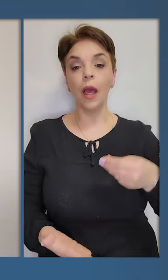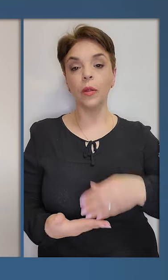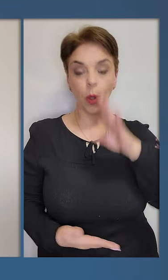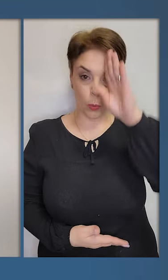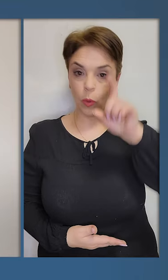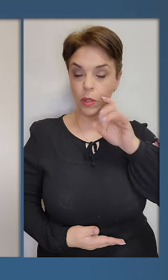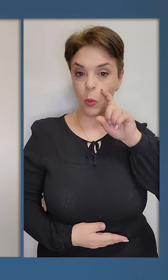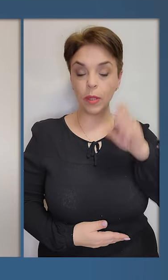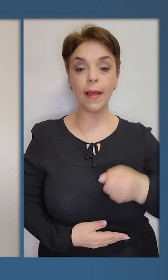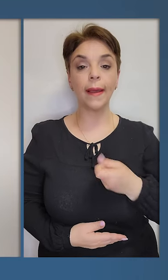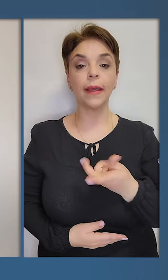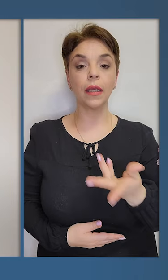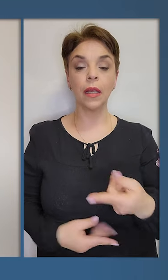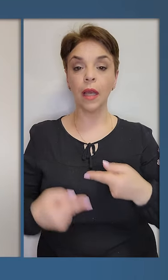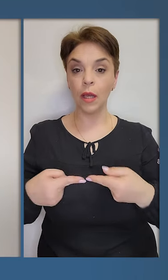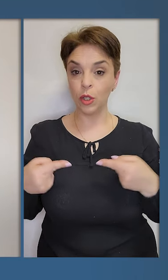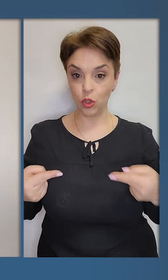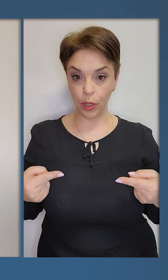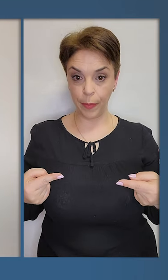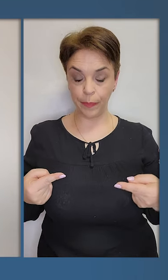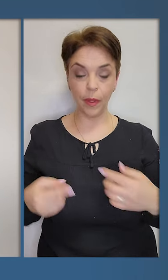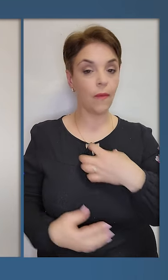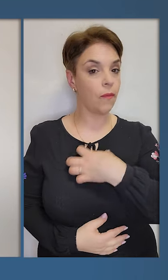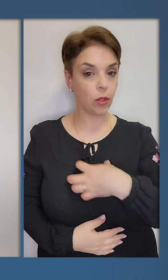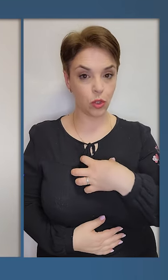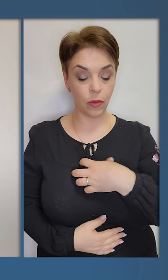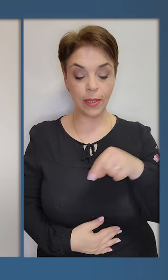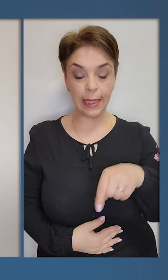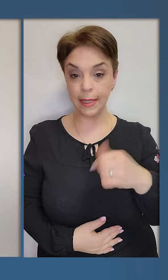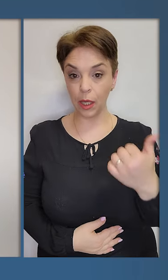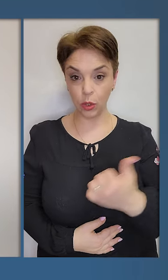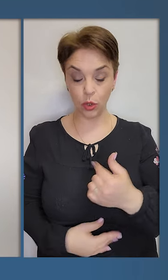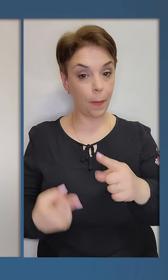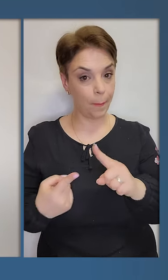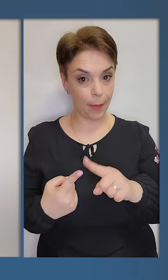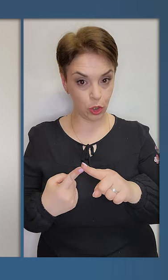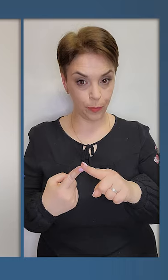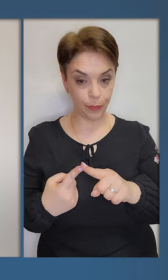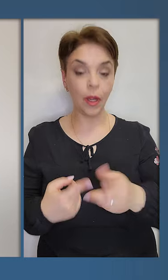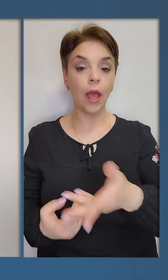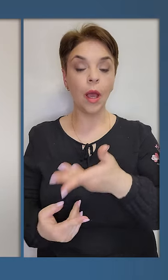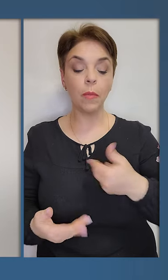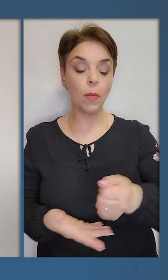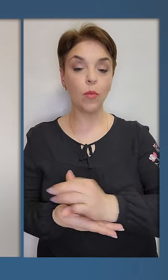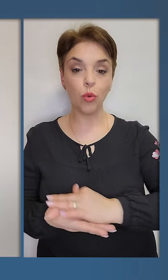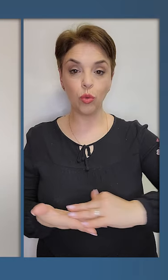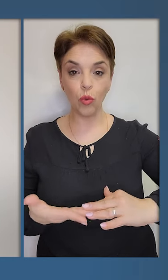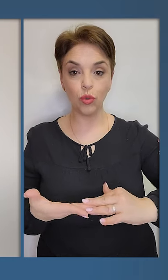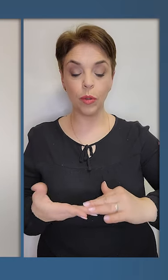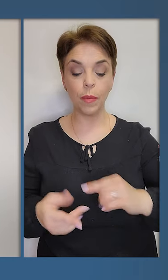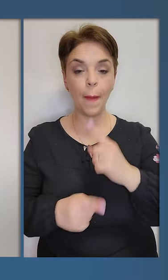Дорогі українці, українки, кілька речей важливих за цей тиждень. Перше, ми